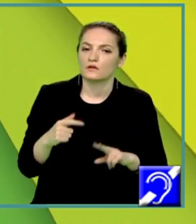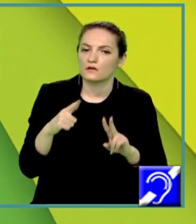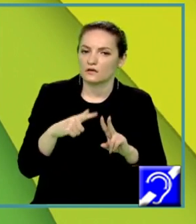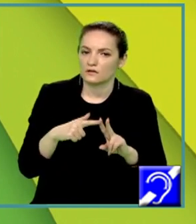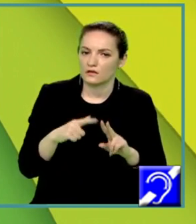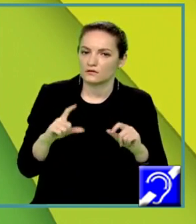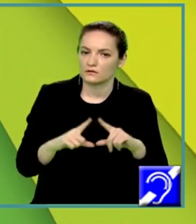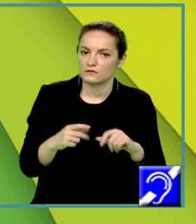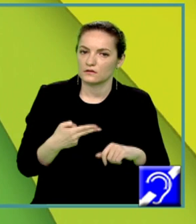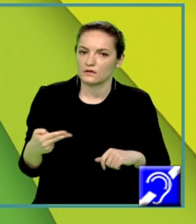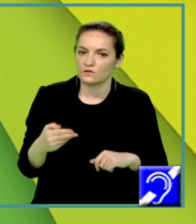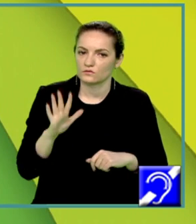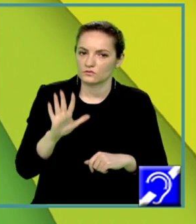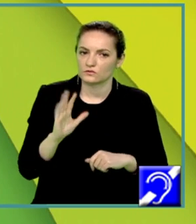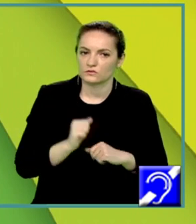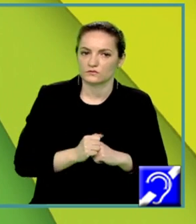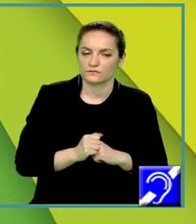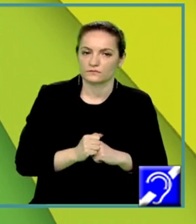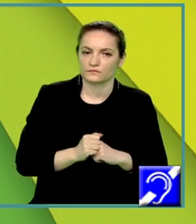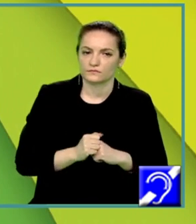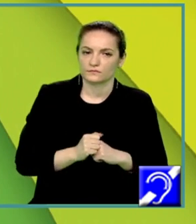radical din delta este egal cu 5.